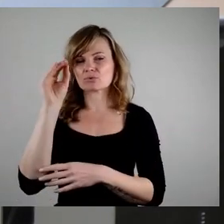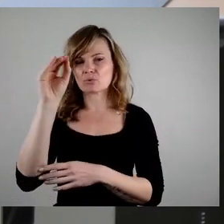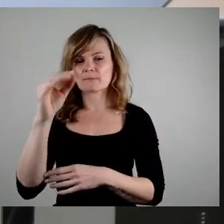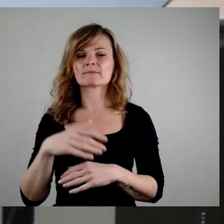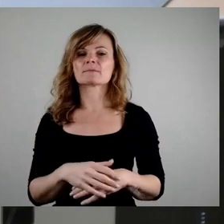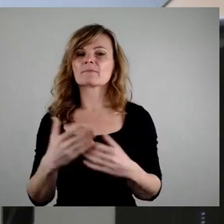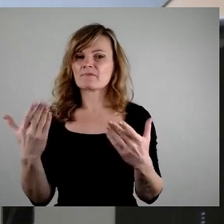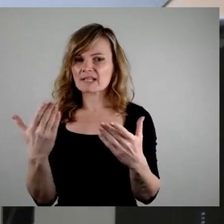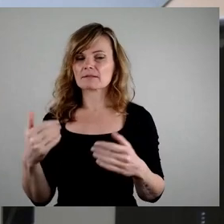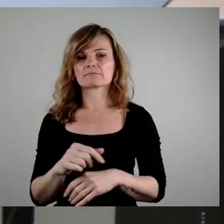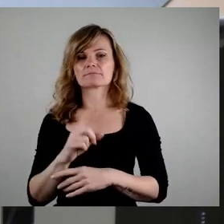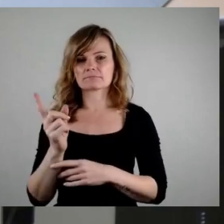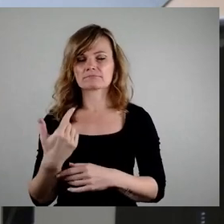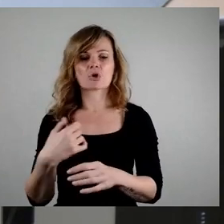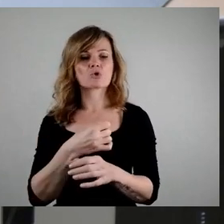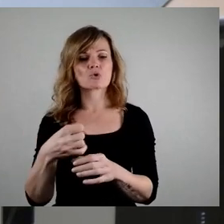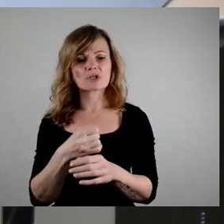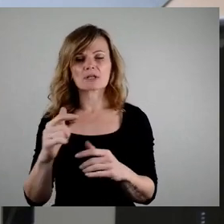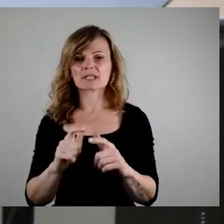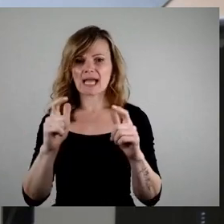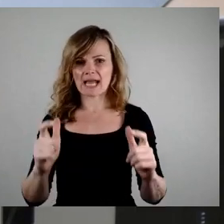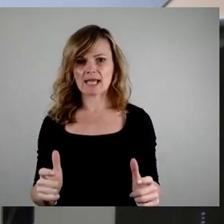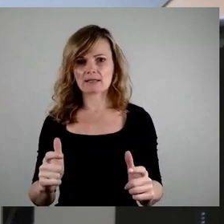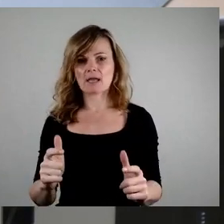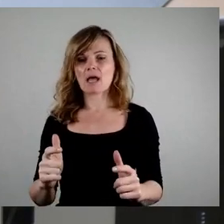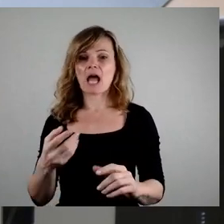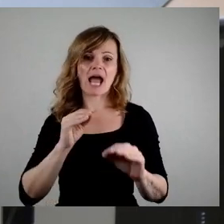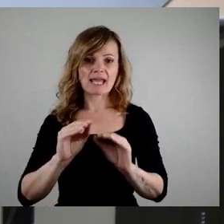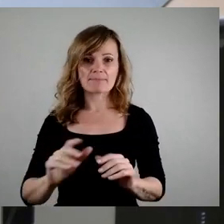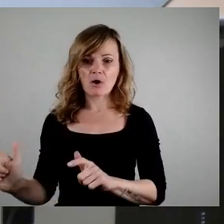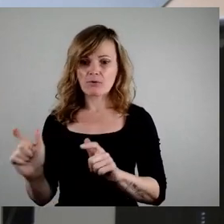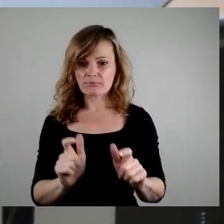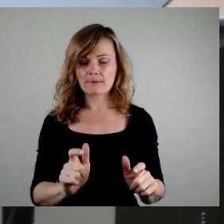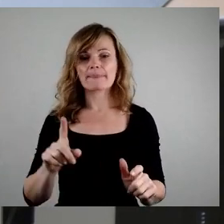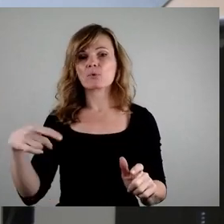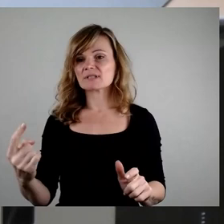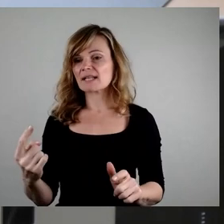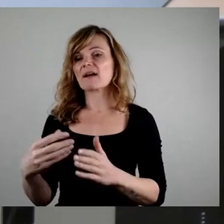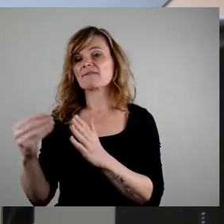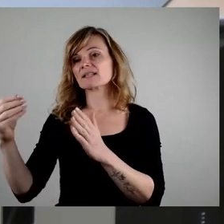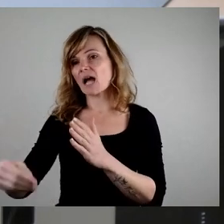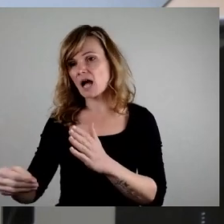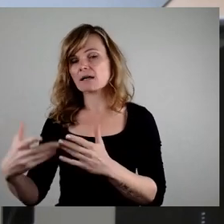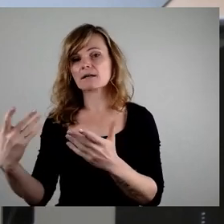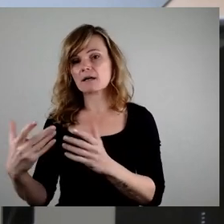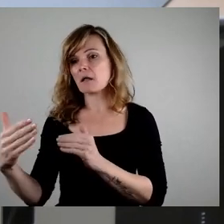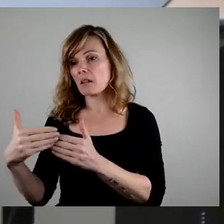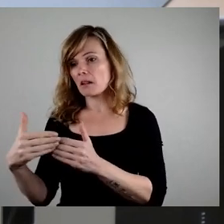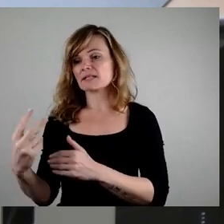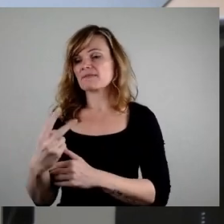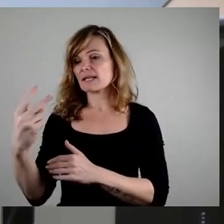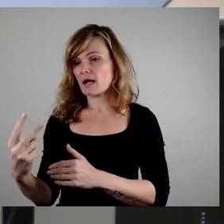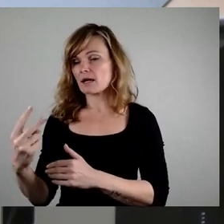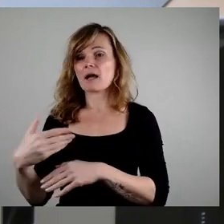und dann nach ein bis zwei Jahren wieder herausreisen muss, weil ja die Schule als Gesamtheit umzieht und eine andere Schule mit einem anderen